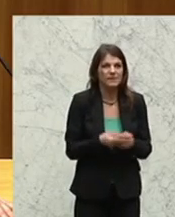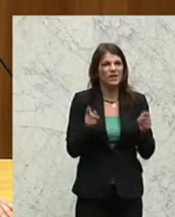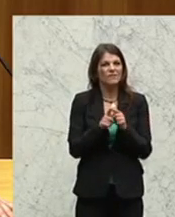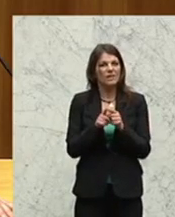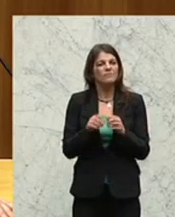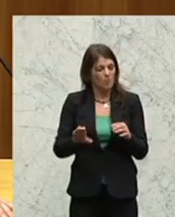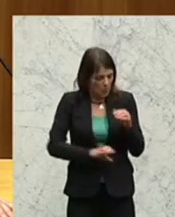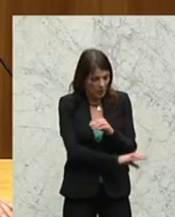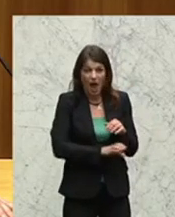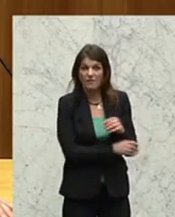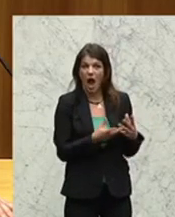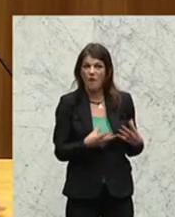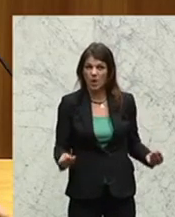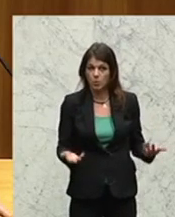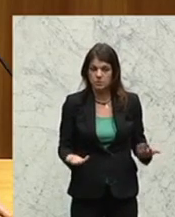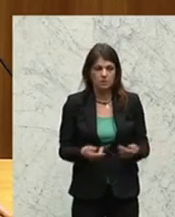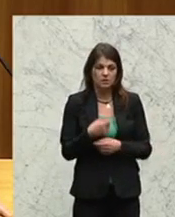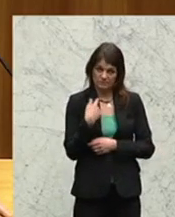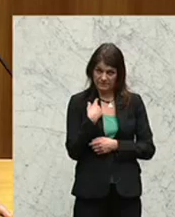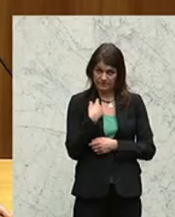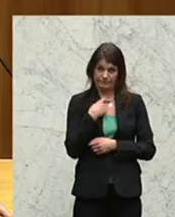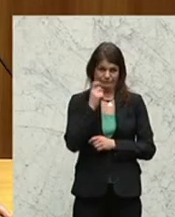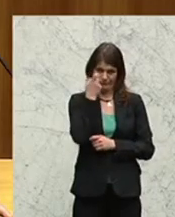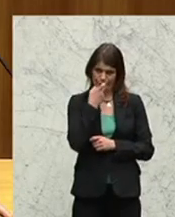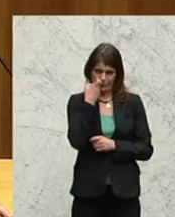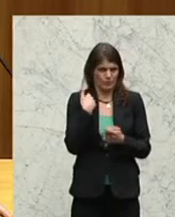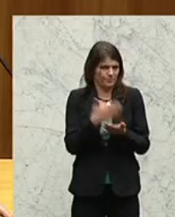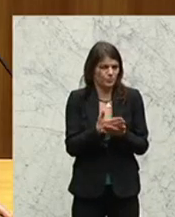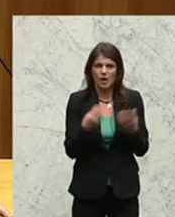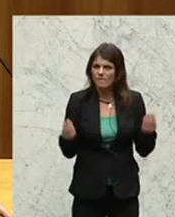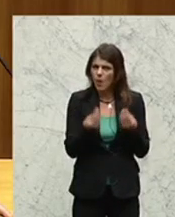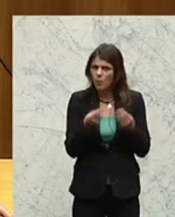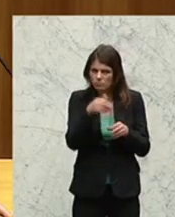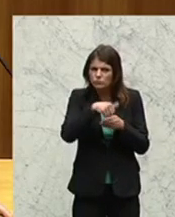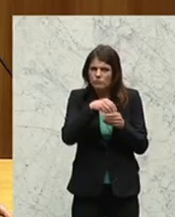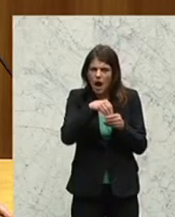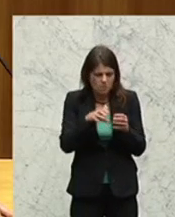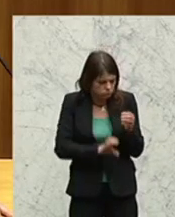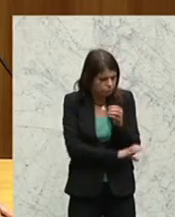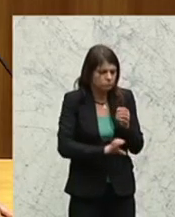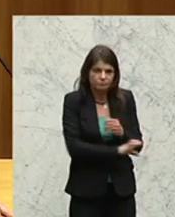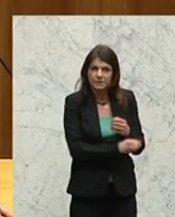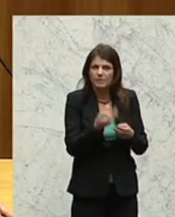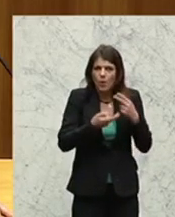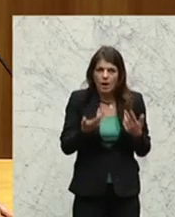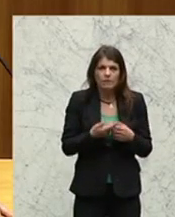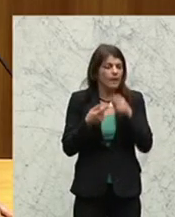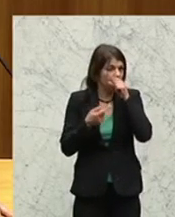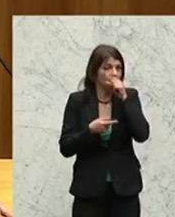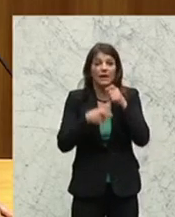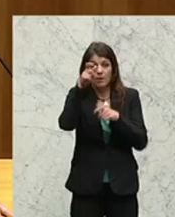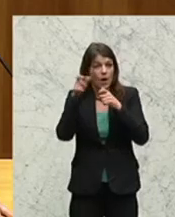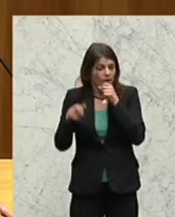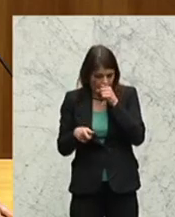Rücklagen aufgelöst. Und das ist deswegen fragwürdig, weil diese Rücklagen dadurch gebildet werden, dass Rechtsschutzsuchende